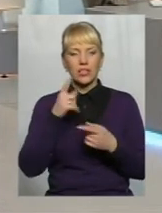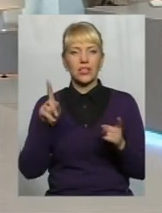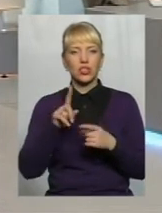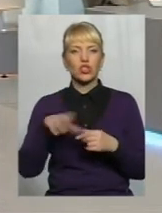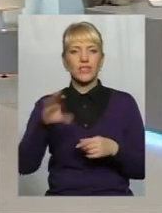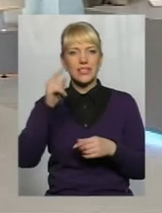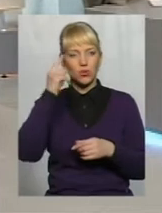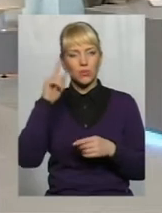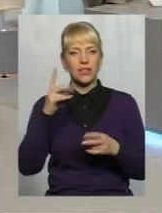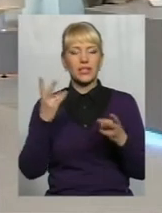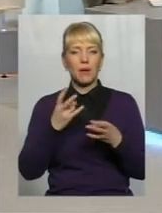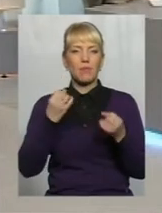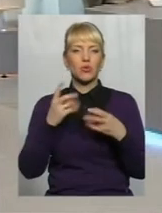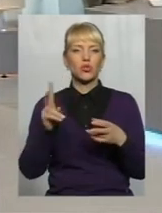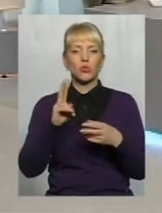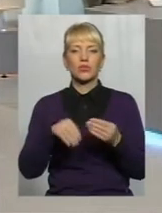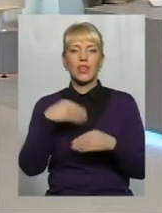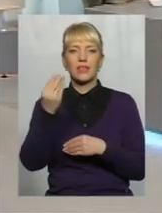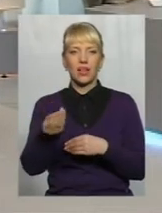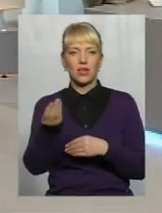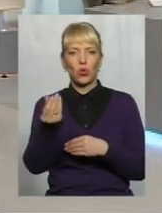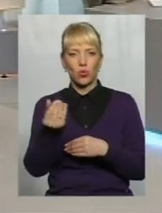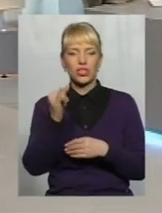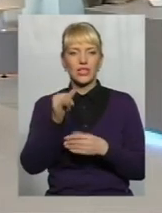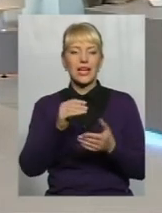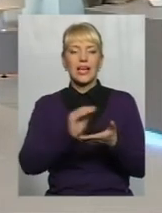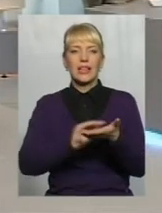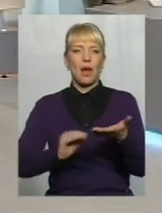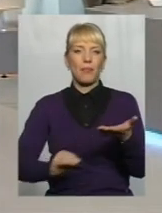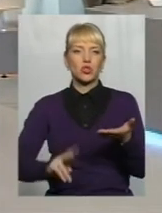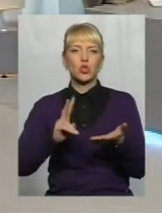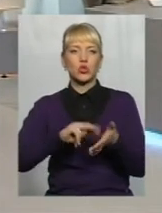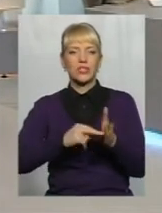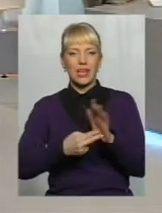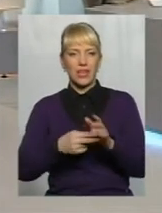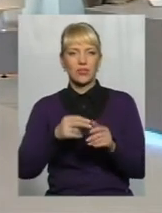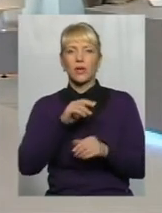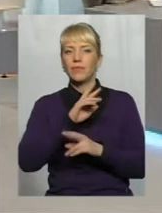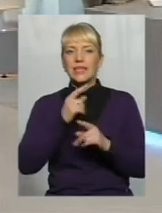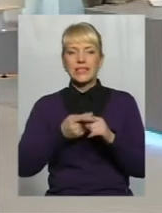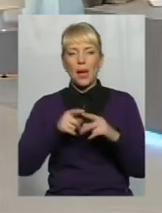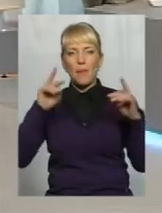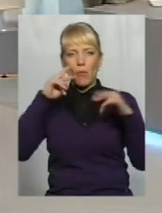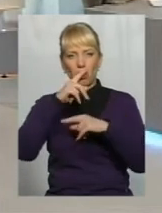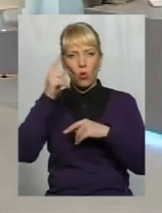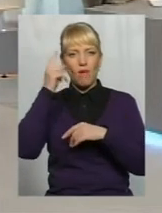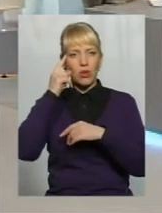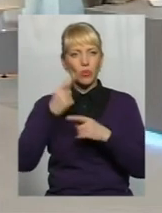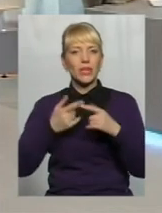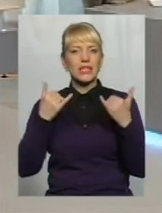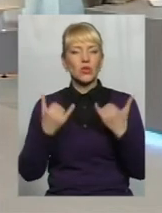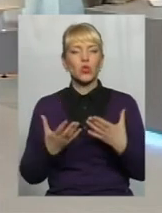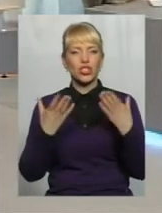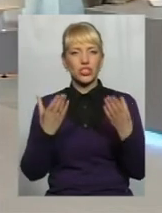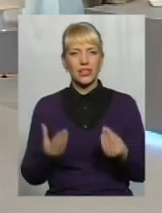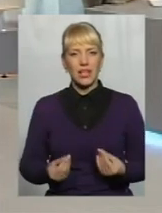думають, що потрібно просто комусь дати гроші і стратегію напише хтось Це помилкова думка На сьогоднішній